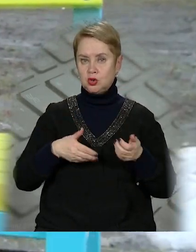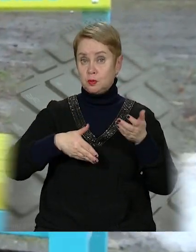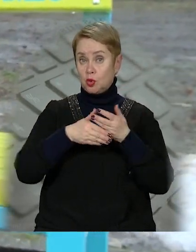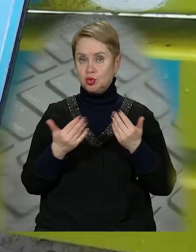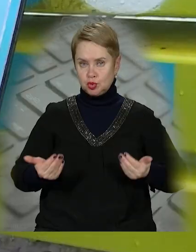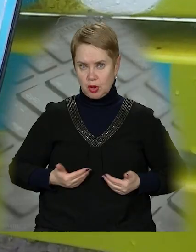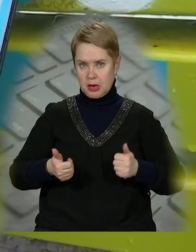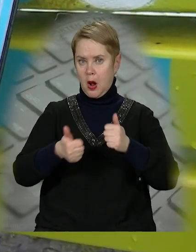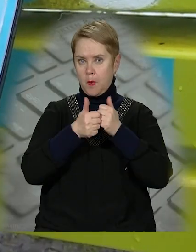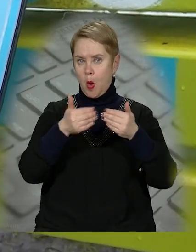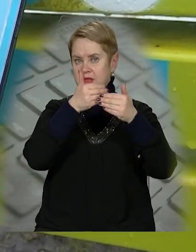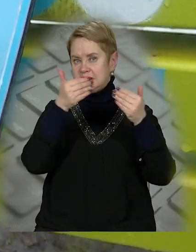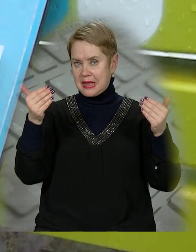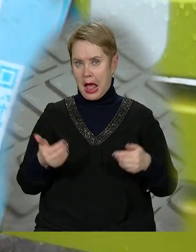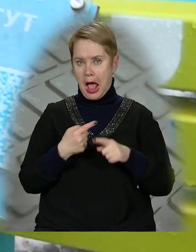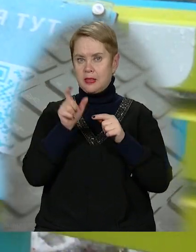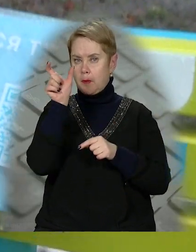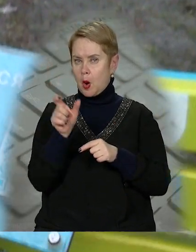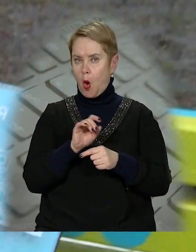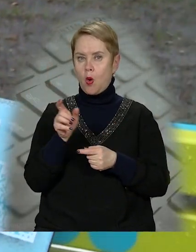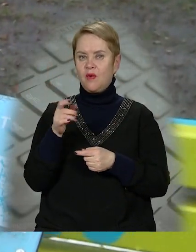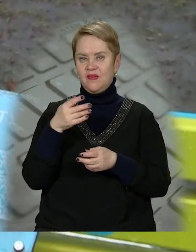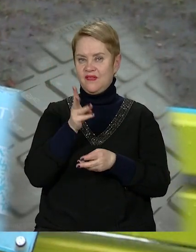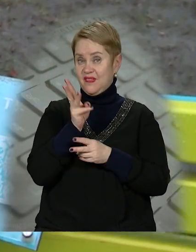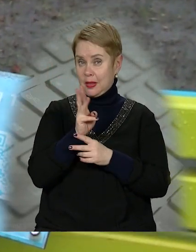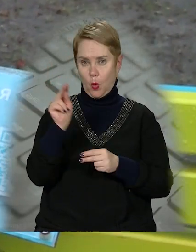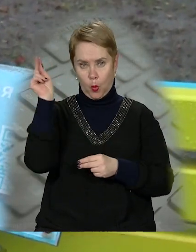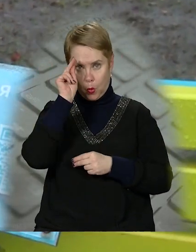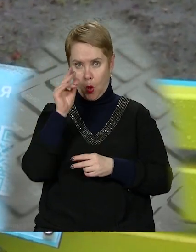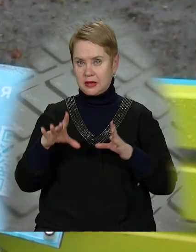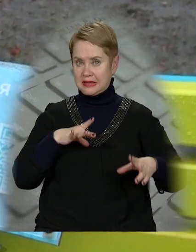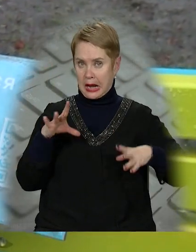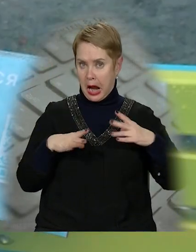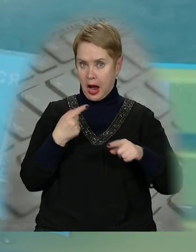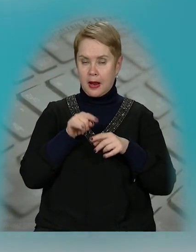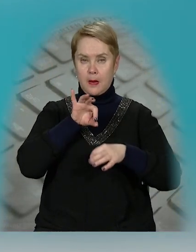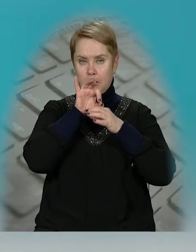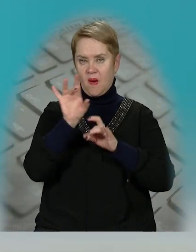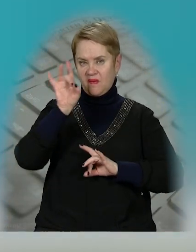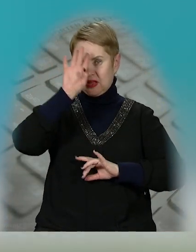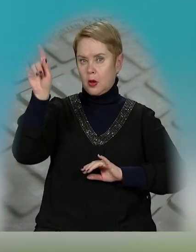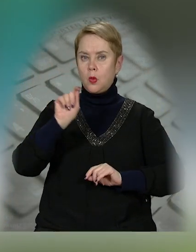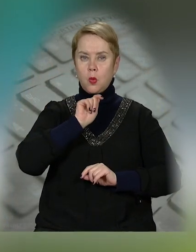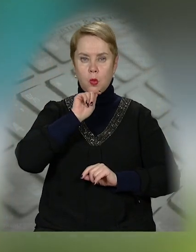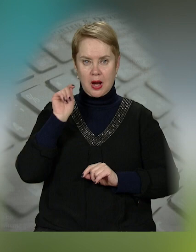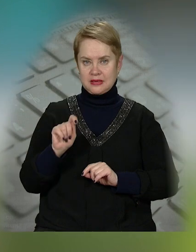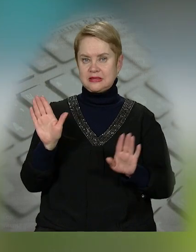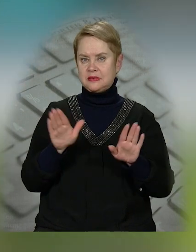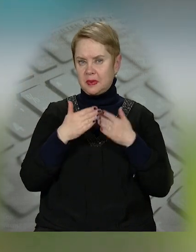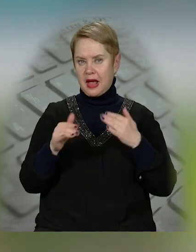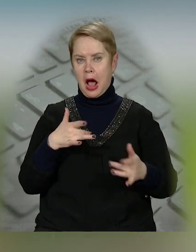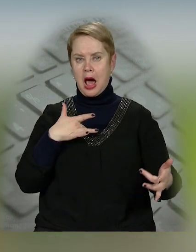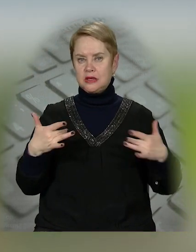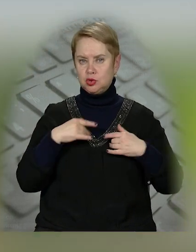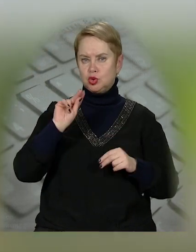способу життя. Поруч – станди з QR-кодами, що ведуть до відеоуроків з тренувальними вправами. Їх проводять відомі українські артисти, співаки